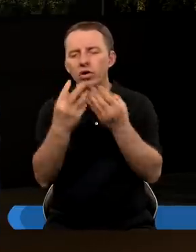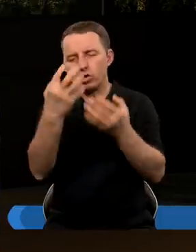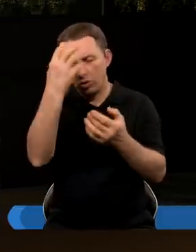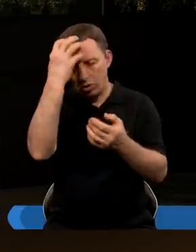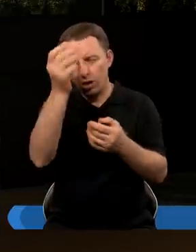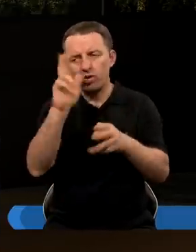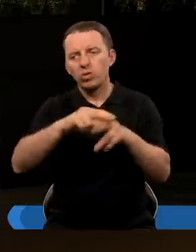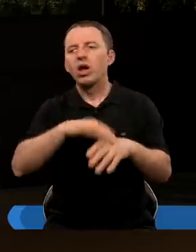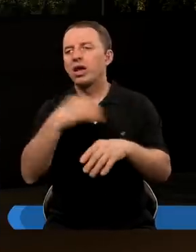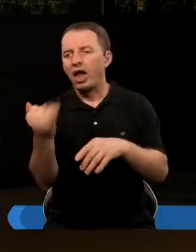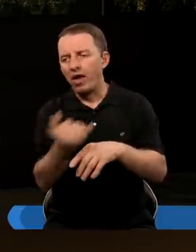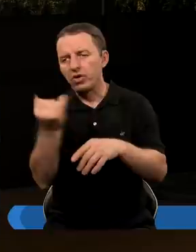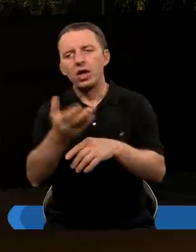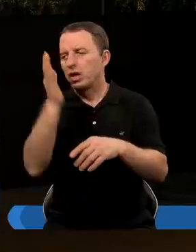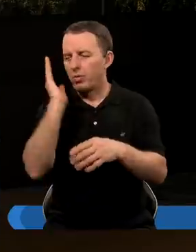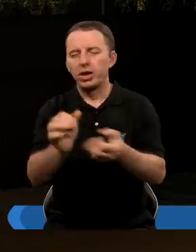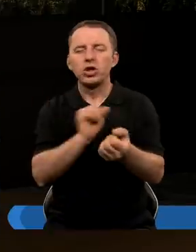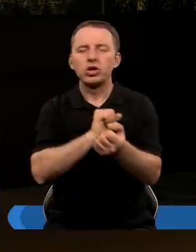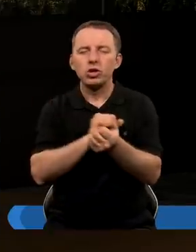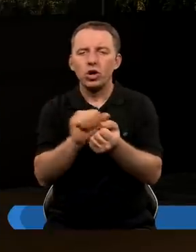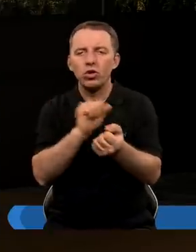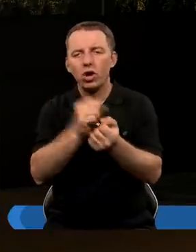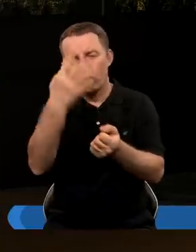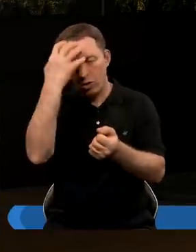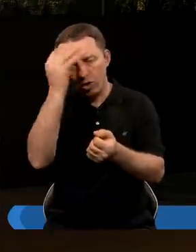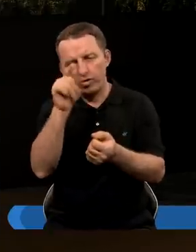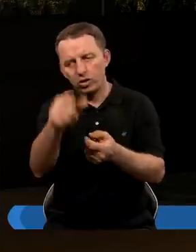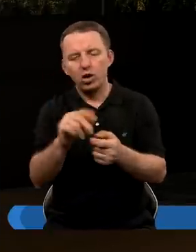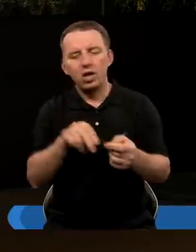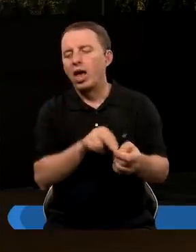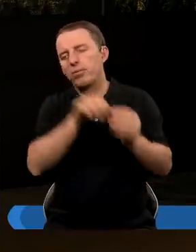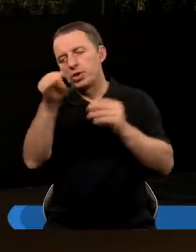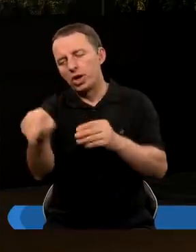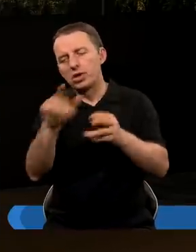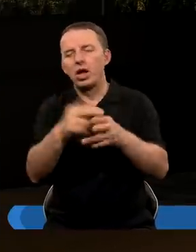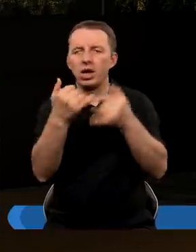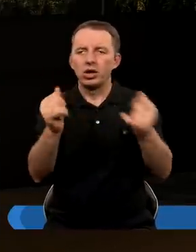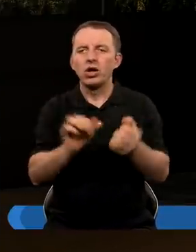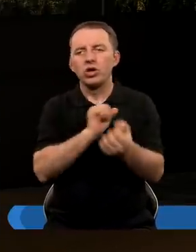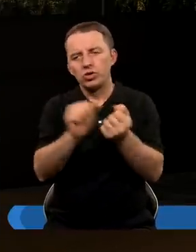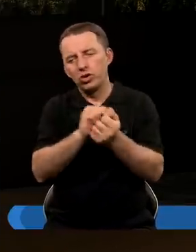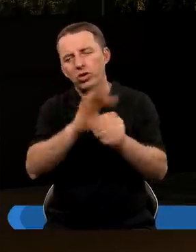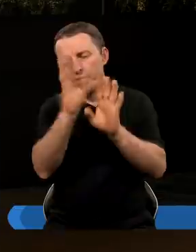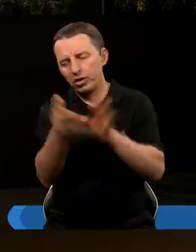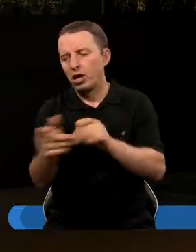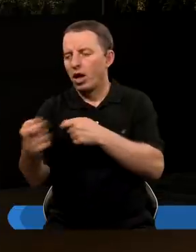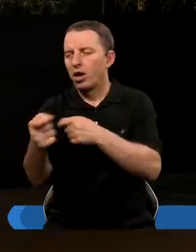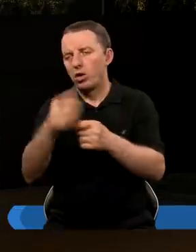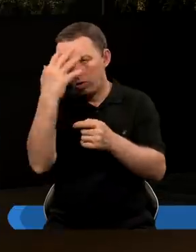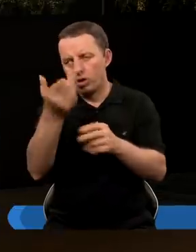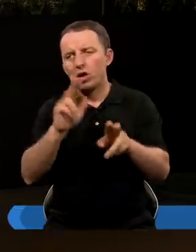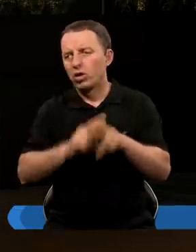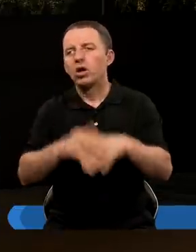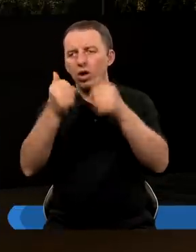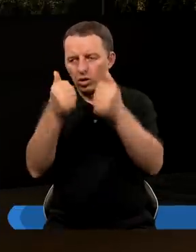stworzy królestwo, które na wieki nie będzie zniszczone, a królestwo to nie przejdzie na inny lud, zniszczy i usunie wszystkie owe królestwa,